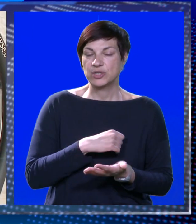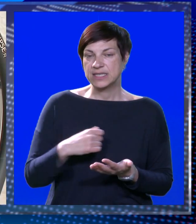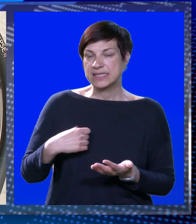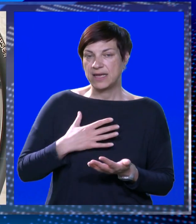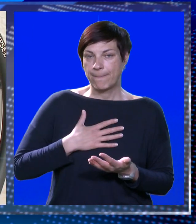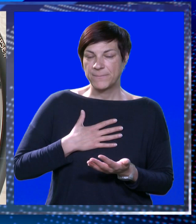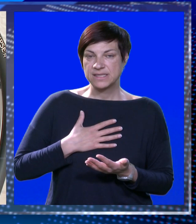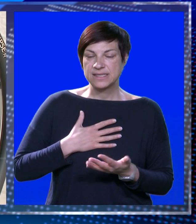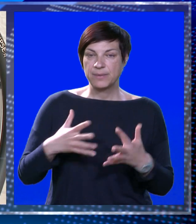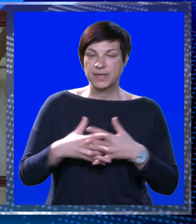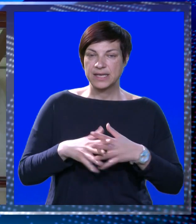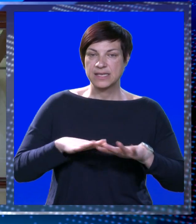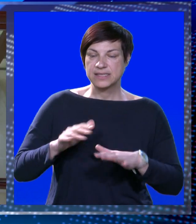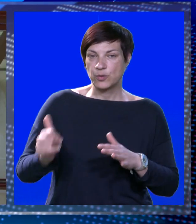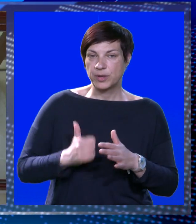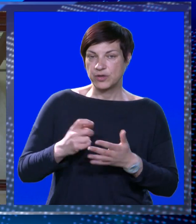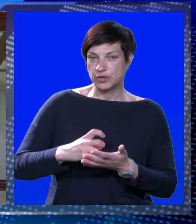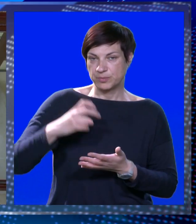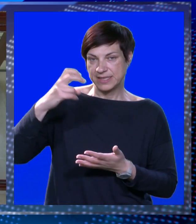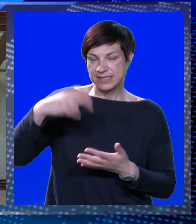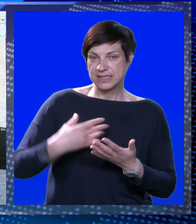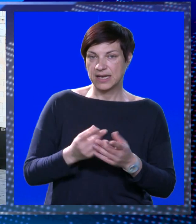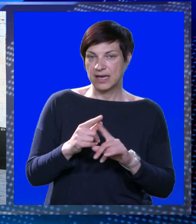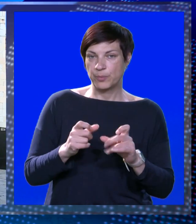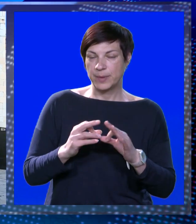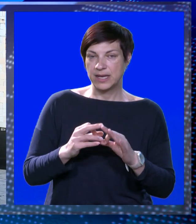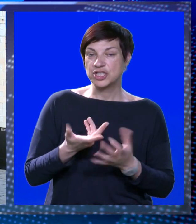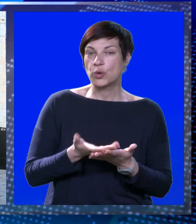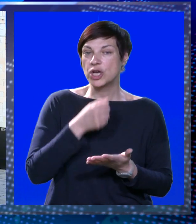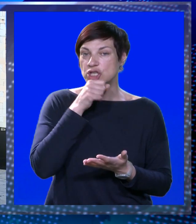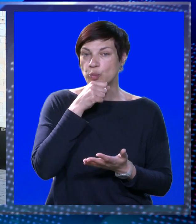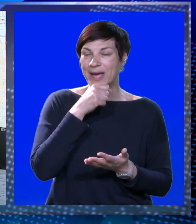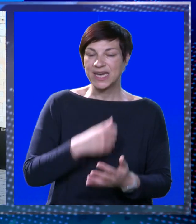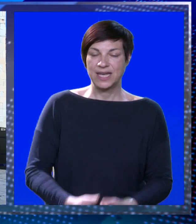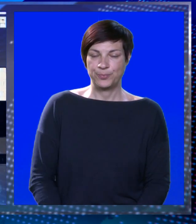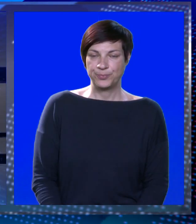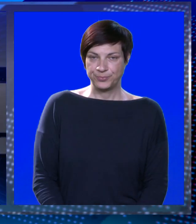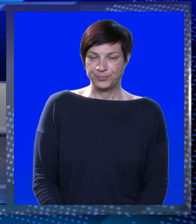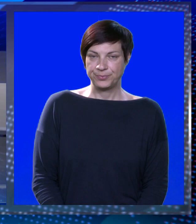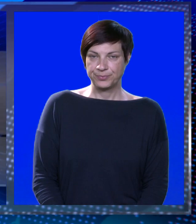prepušteni sami sebi. Gradska uprava još bez dizela, kao i palača ranjina u kojoj je županija.